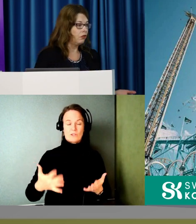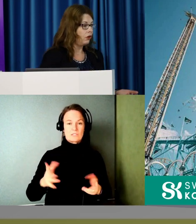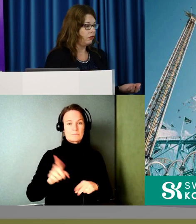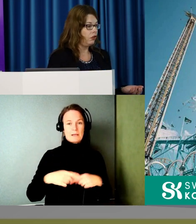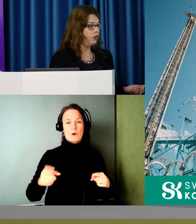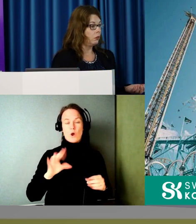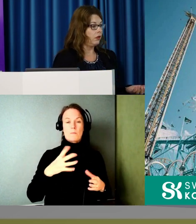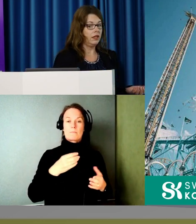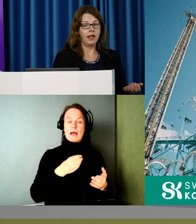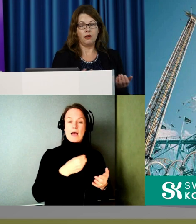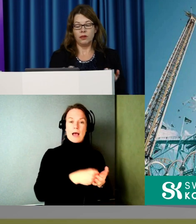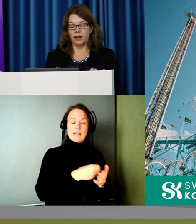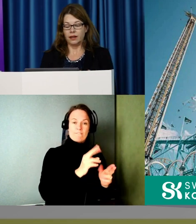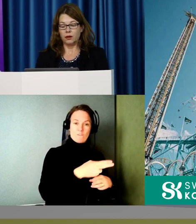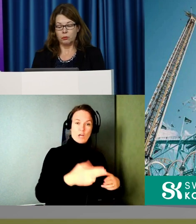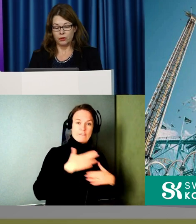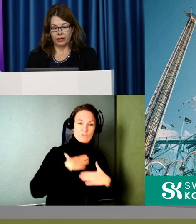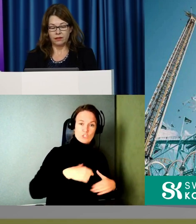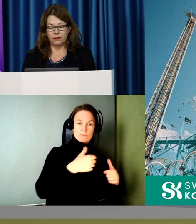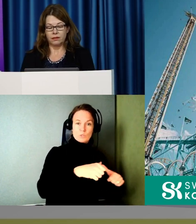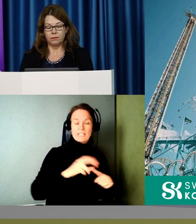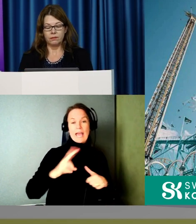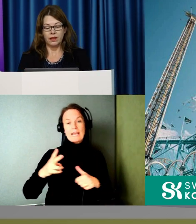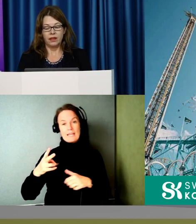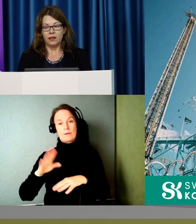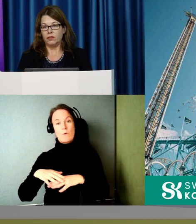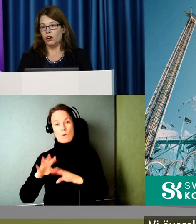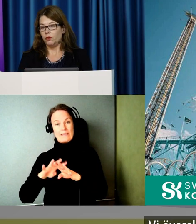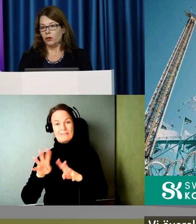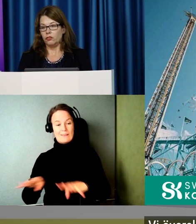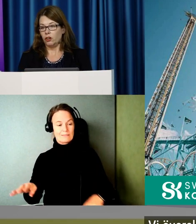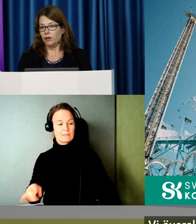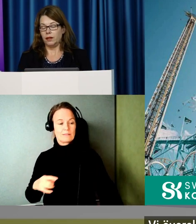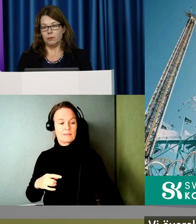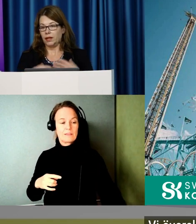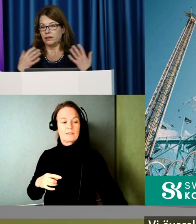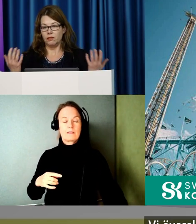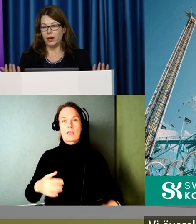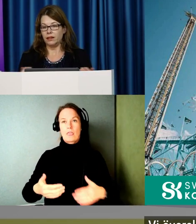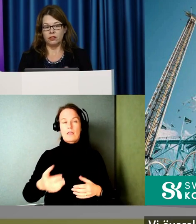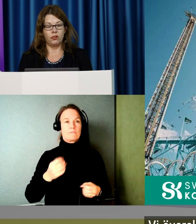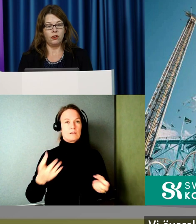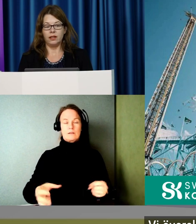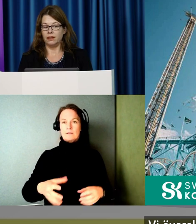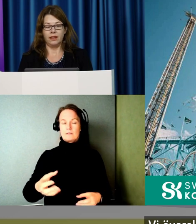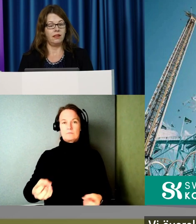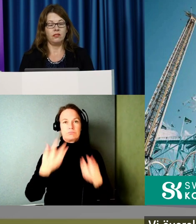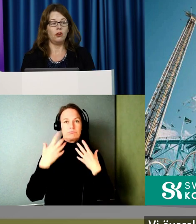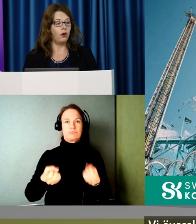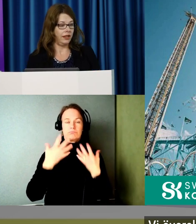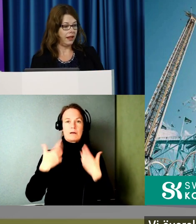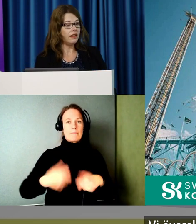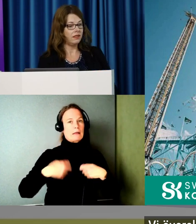vi handlar i en vanlig fysisk butik eller om vi handlar på nätet. Vi översköljs ju av en massiv marknadsföring,